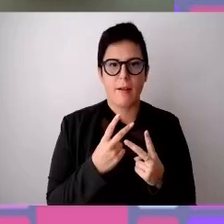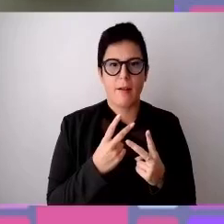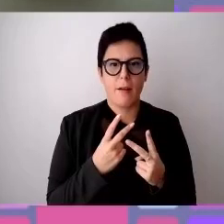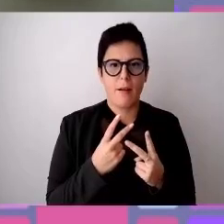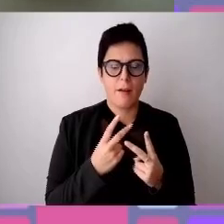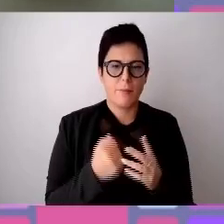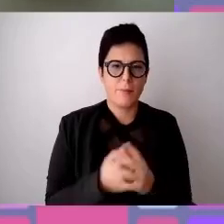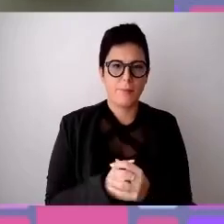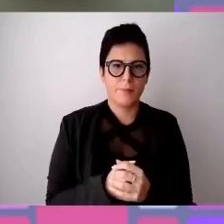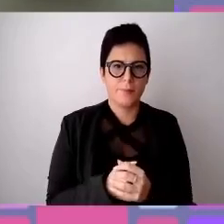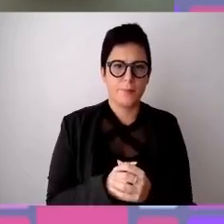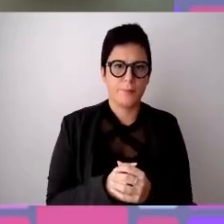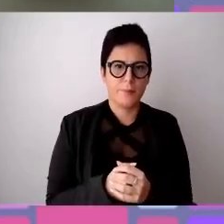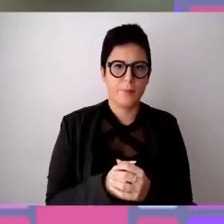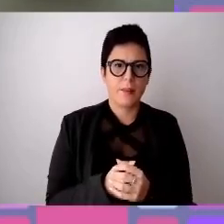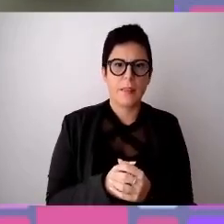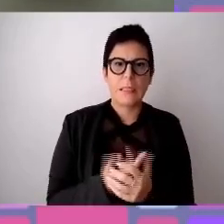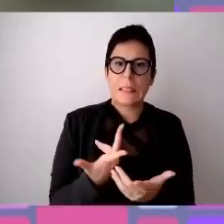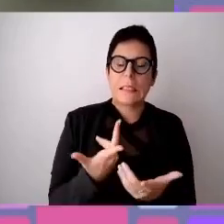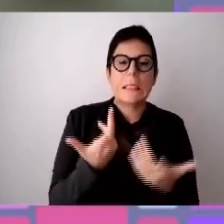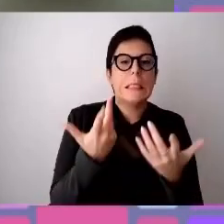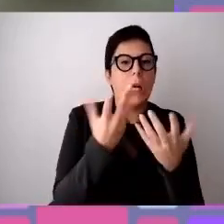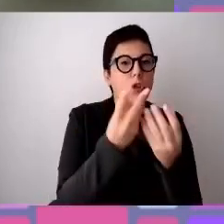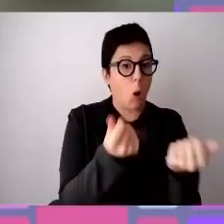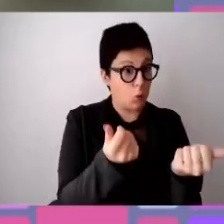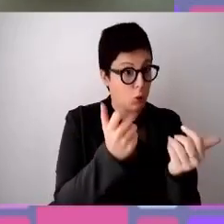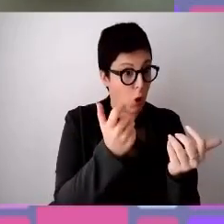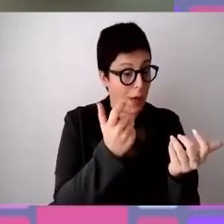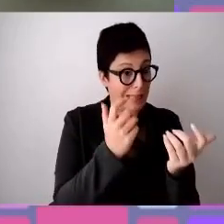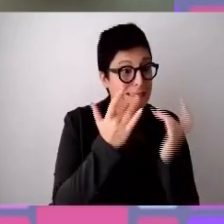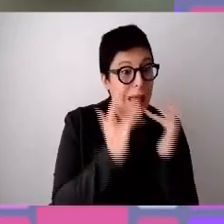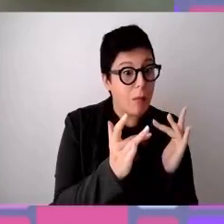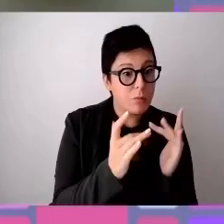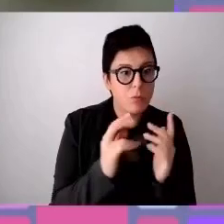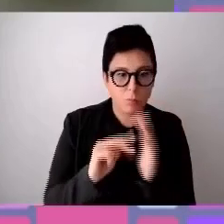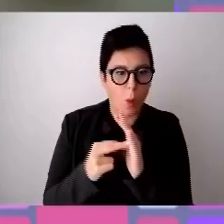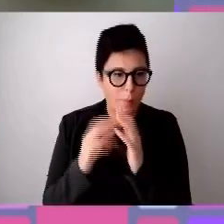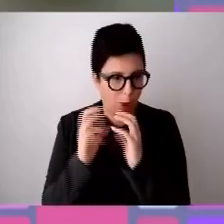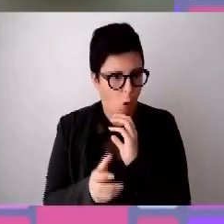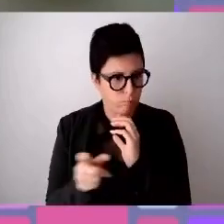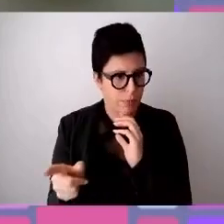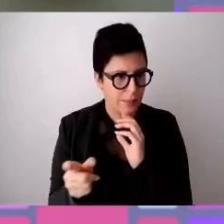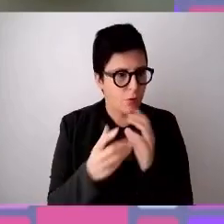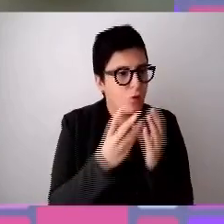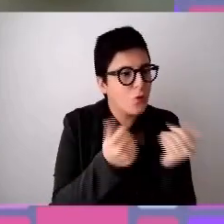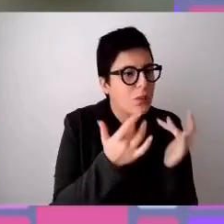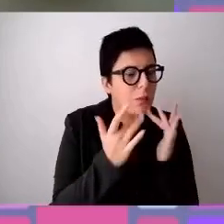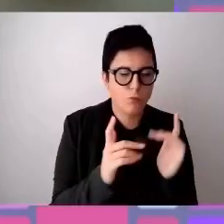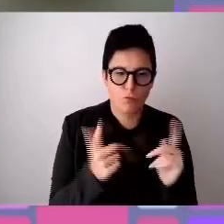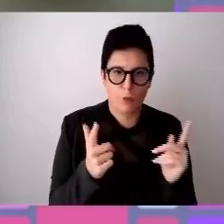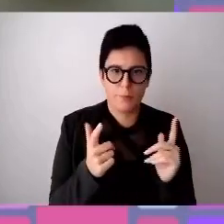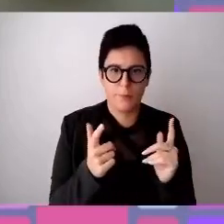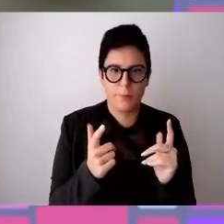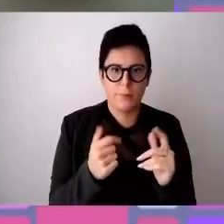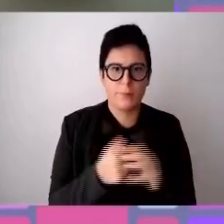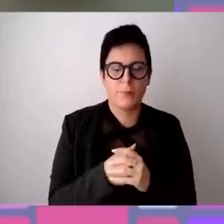punto. Non esistono soluzioni semplici a problemi complessi. Manuela e Antonia vi hanno portato anche con emozione